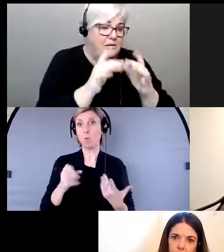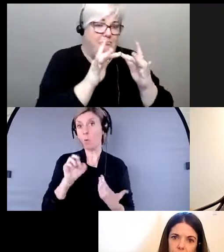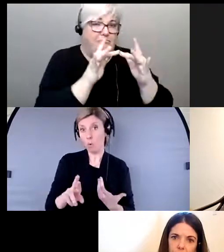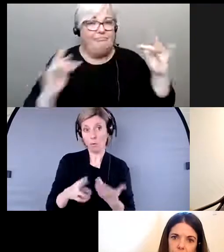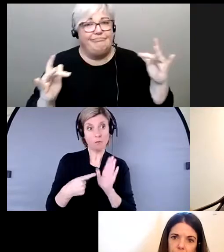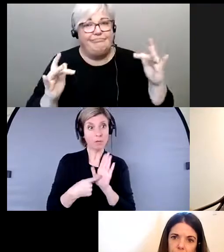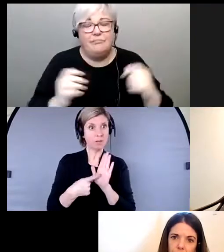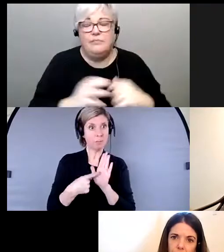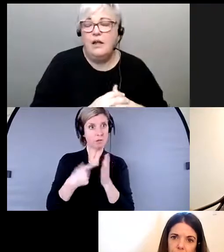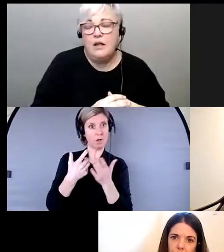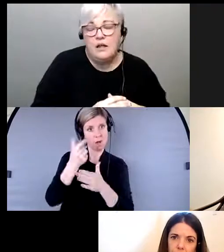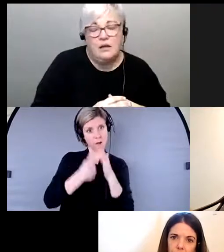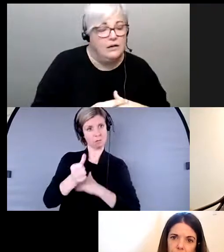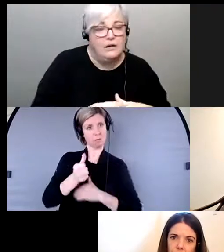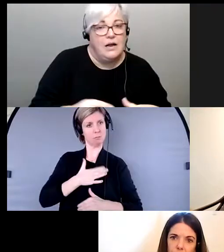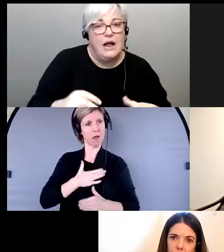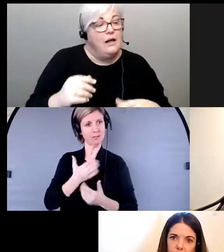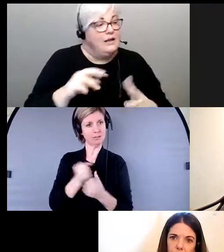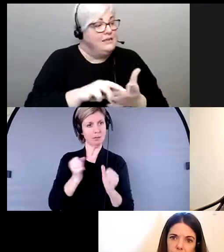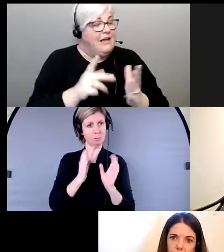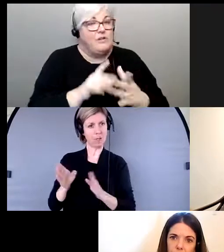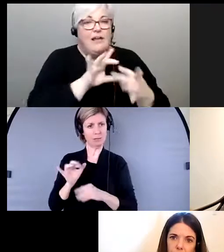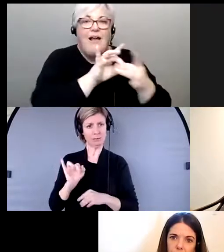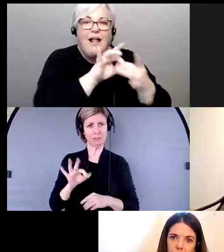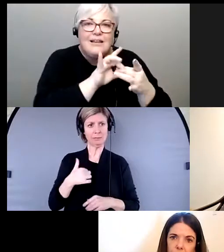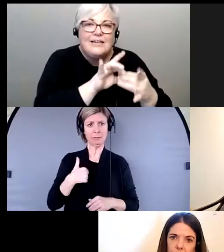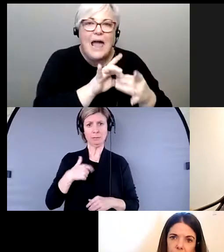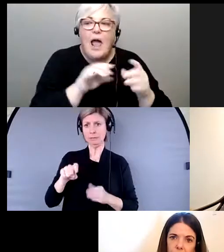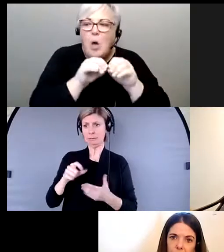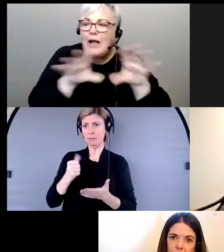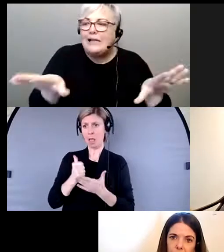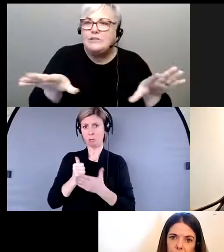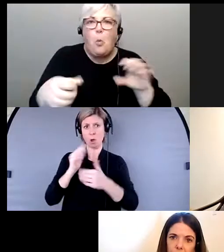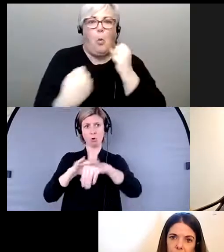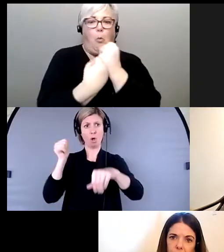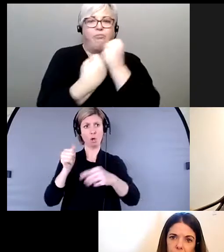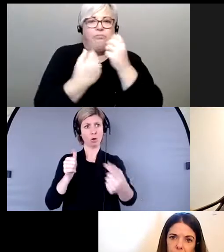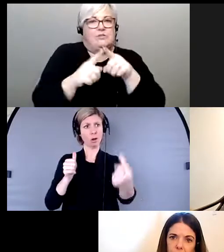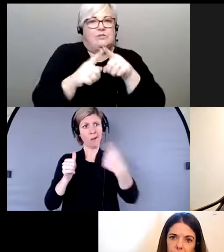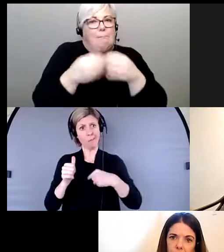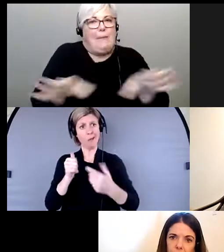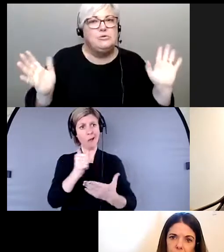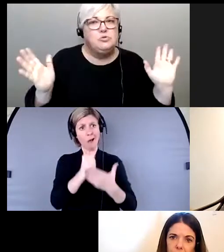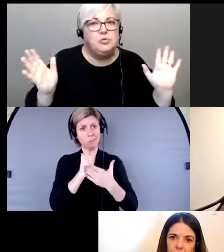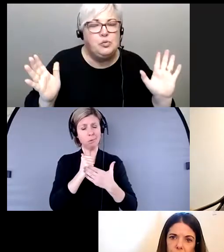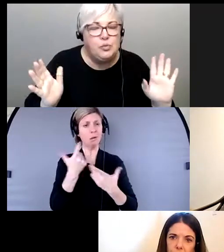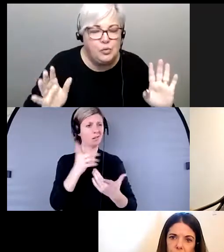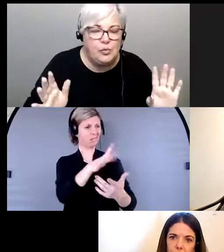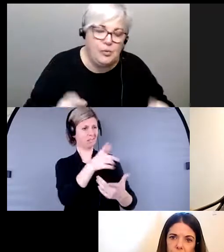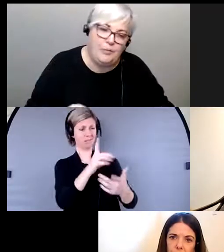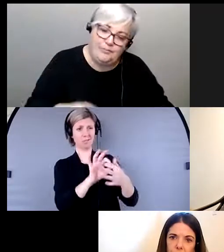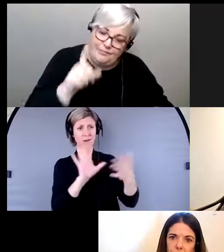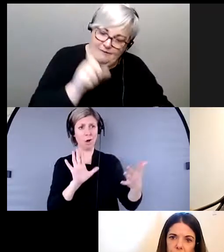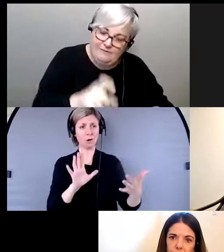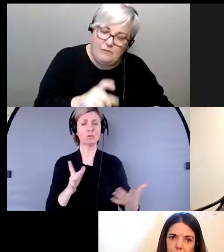on perd un système communautaire naturel d'entraide et donc il faut vraiment s